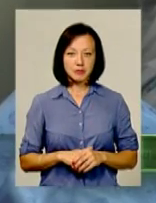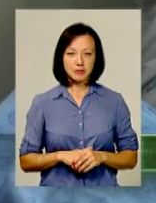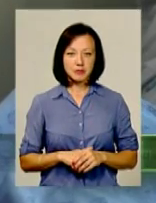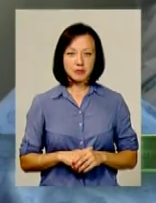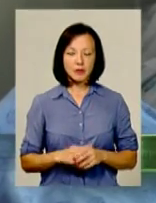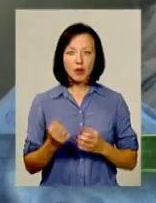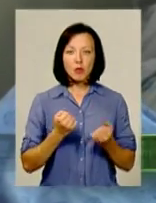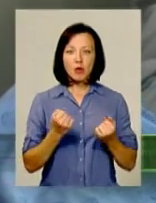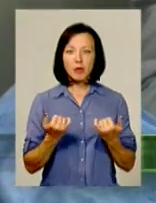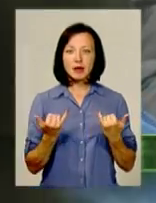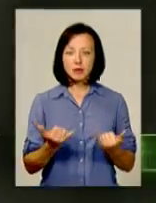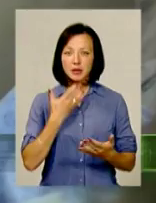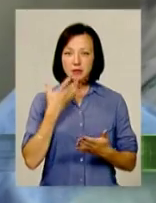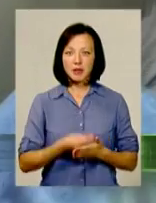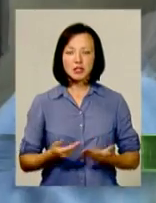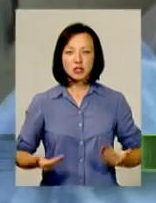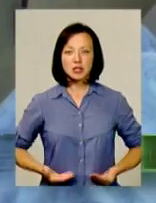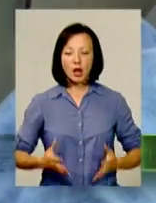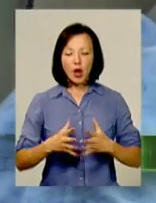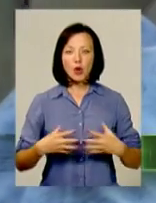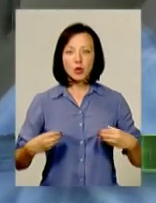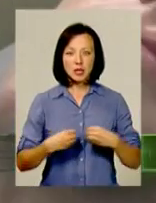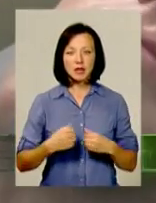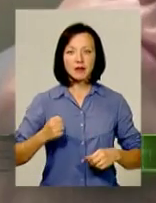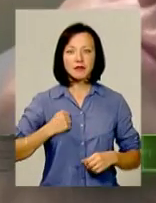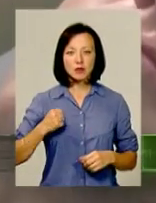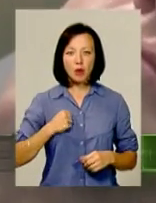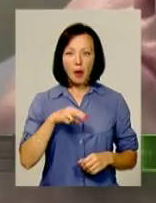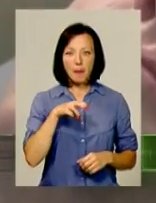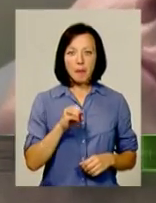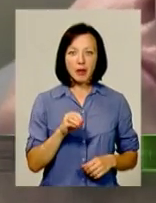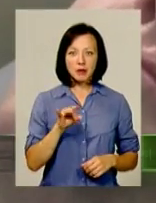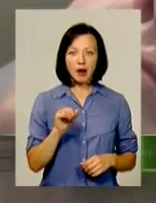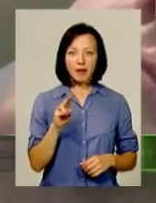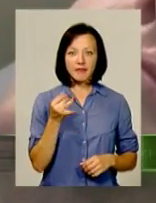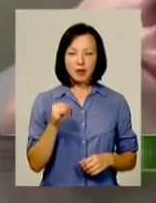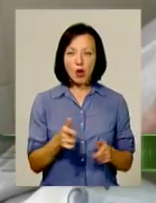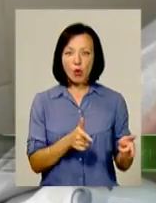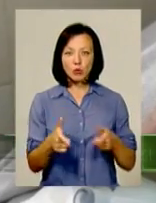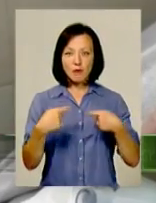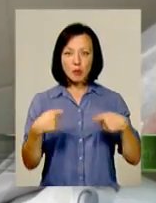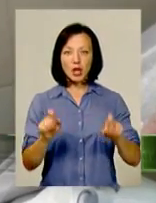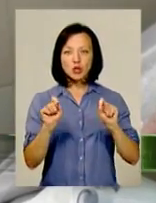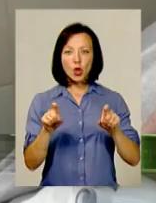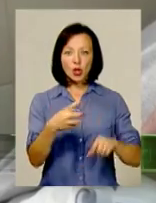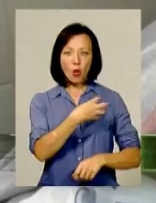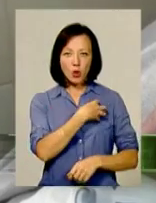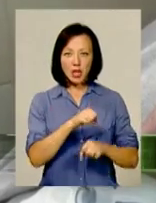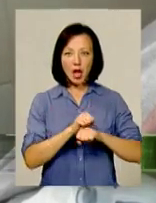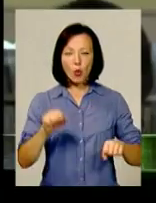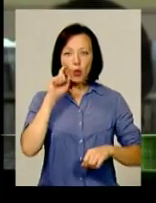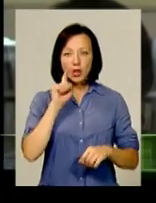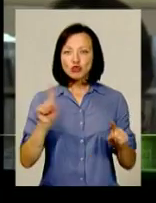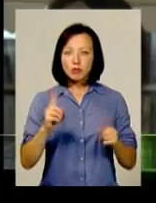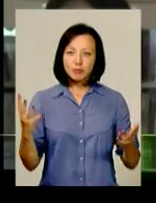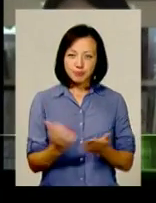Боротьба тепер за власне життя. Родина спецпризначенця Олександра Петриківського готова продати його золотий орден Герої України,